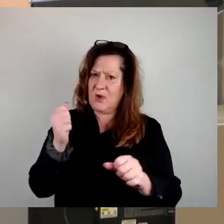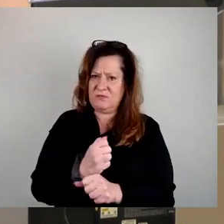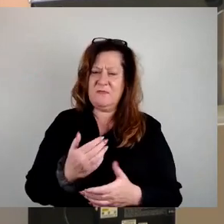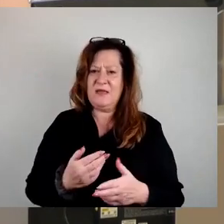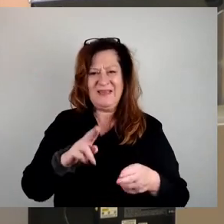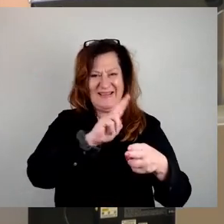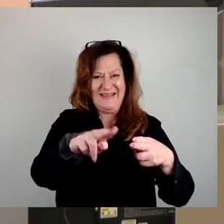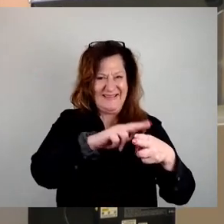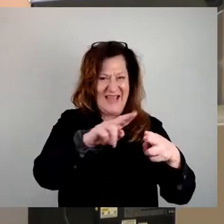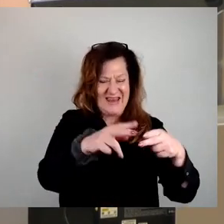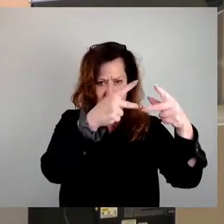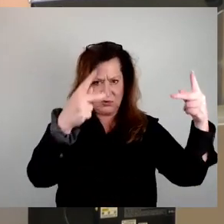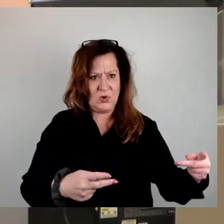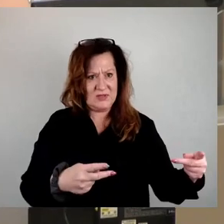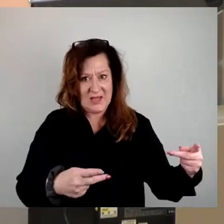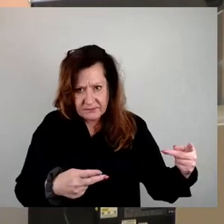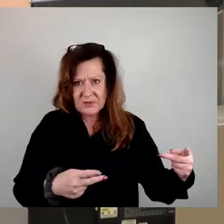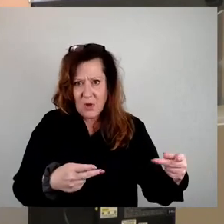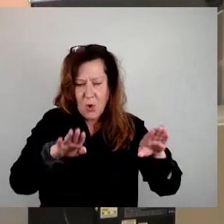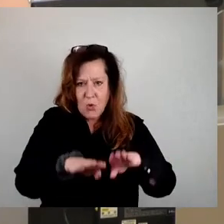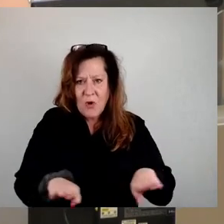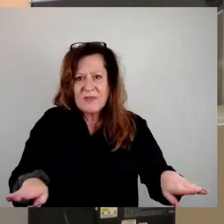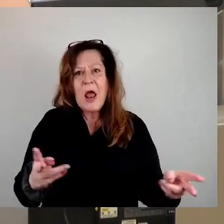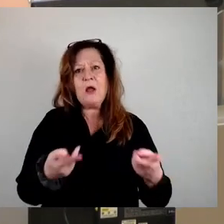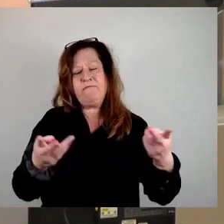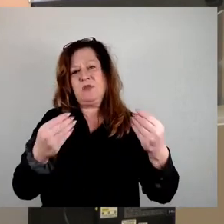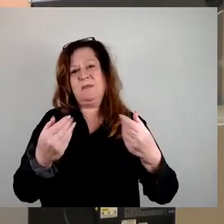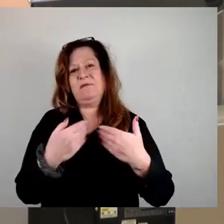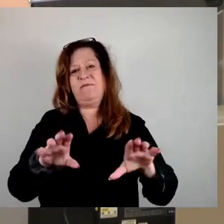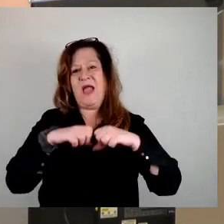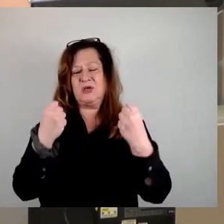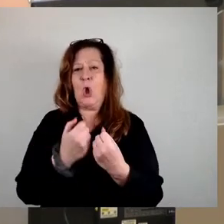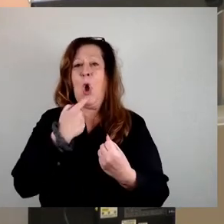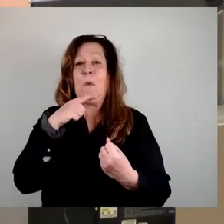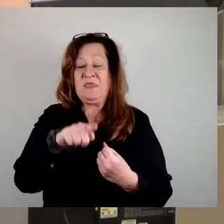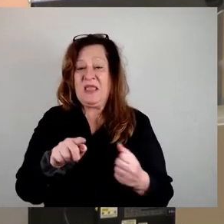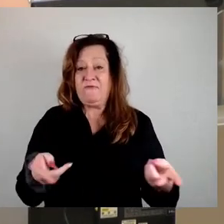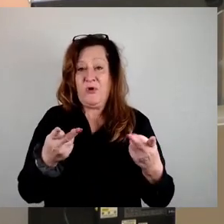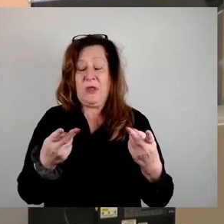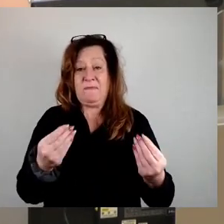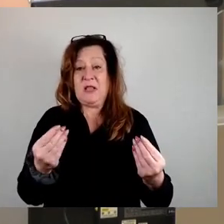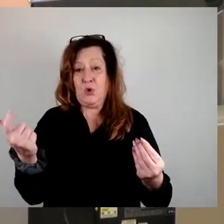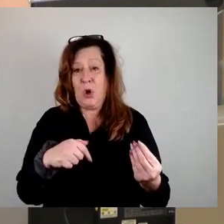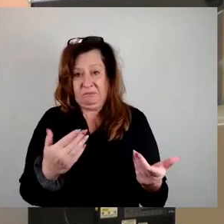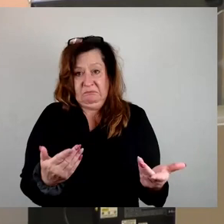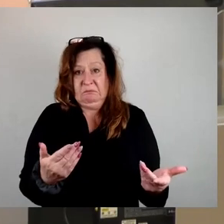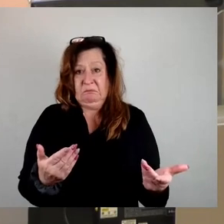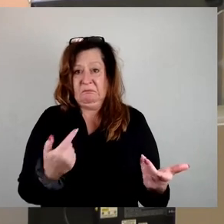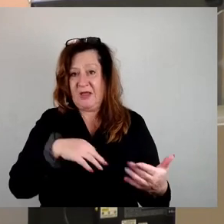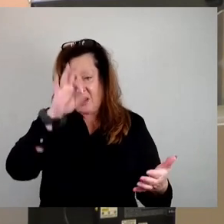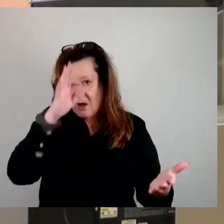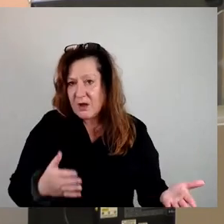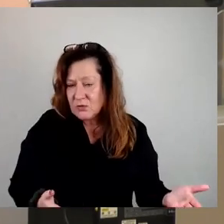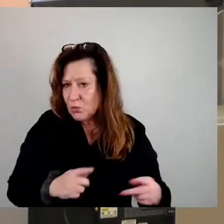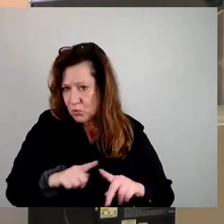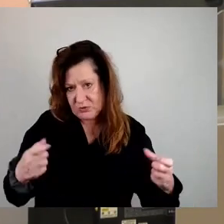basiert auf Fördermitteln des Freistaates. Ob diese, wie geplant, langfristig fließen, ist mehr als unsicher. Man hat dadurch zwar Zugriff auf